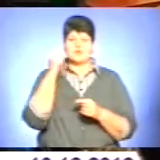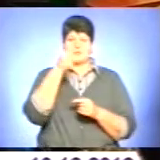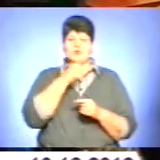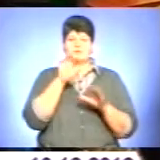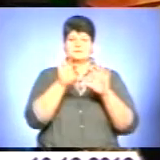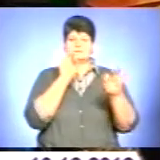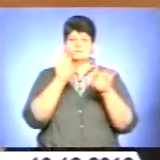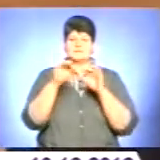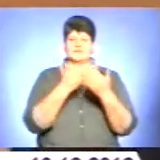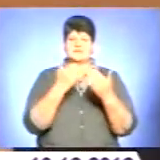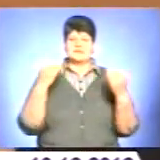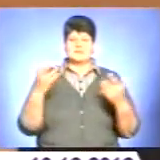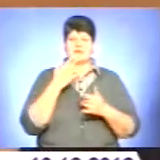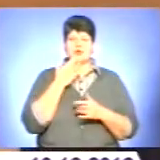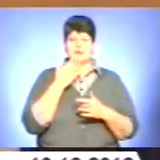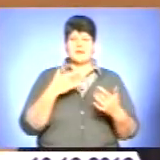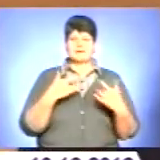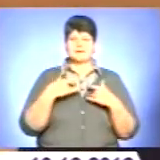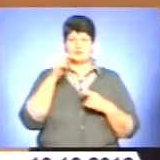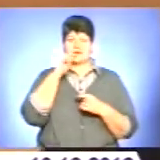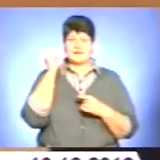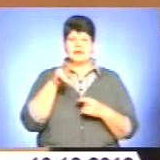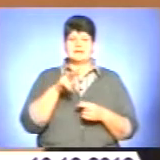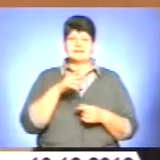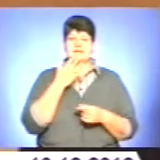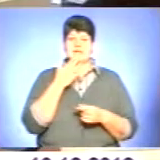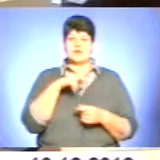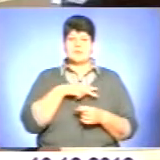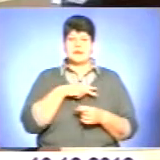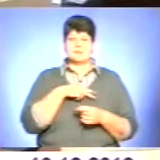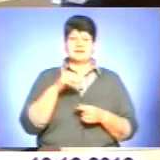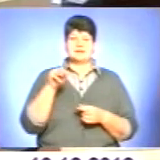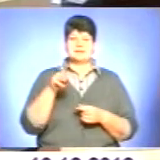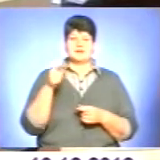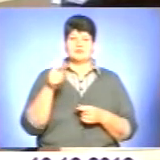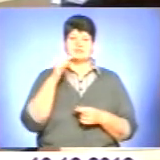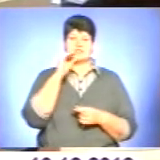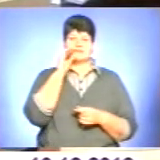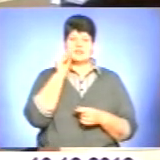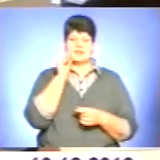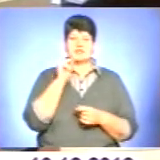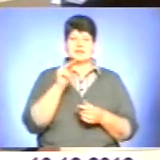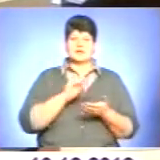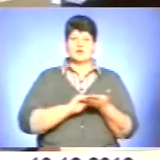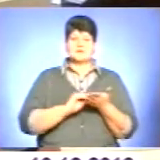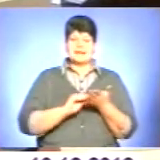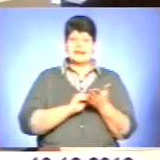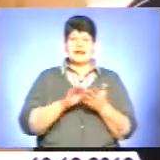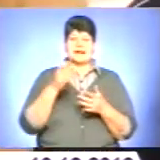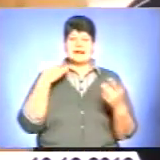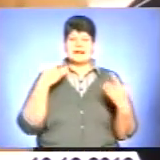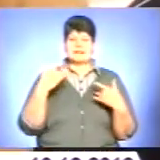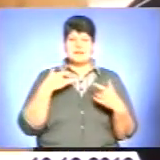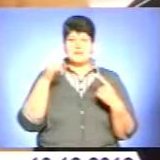голова журі, народний артист України, лауреат національної премії імені Тараса Григоровича Шевченка, член-кореспондент Академії мистецтв